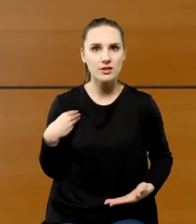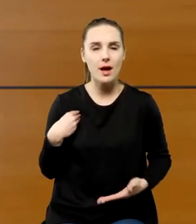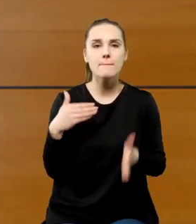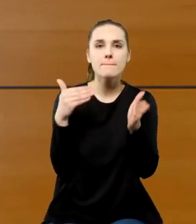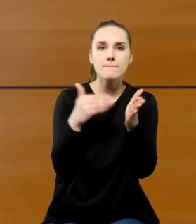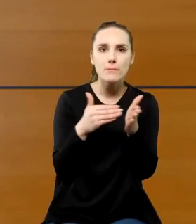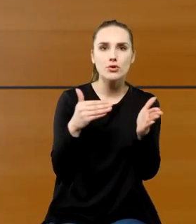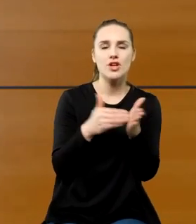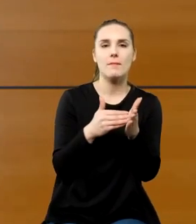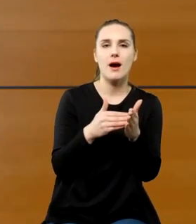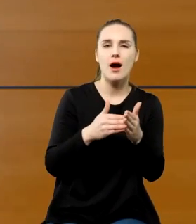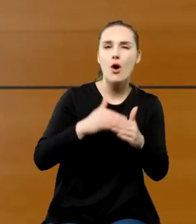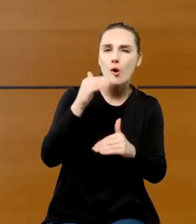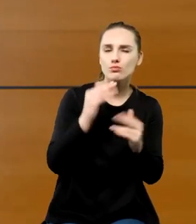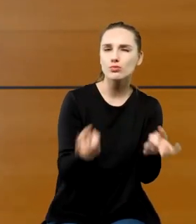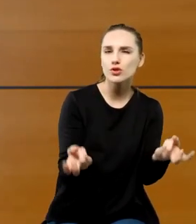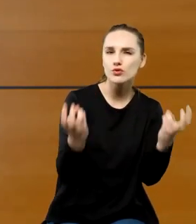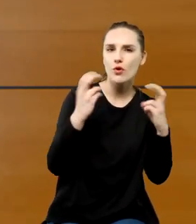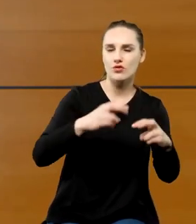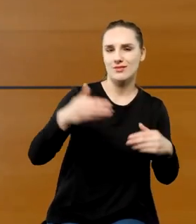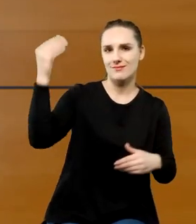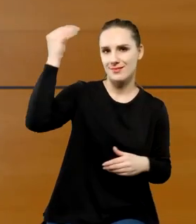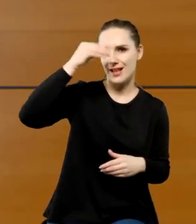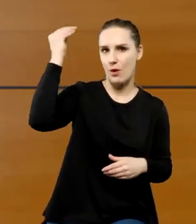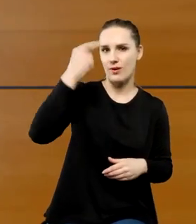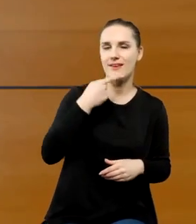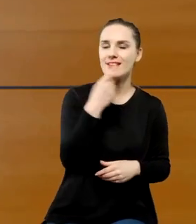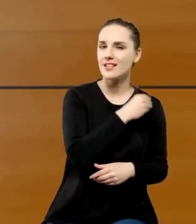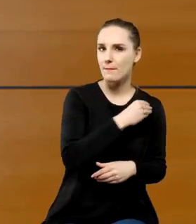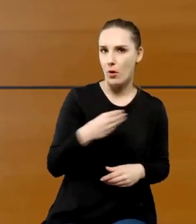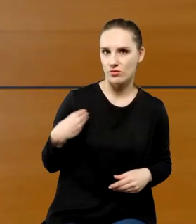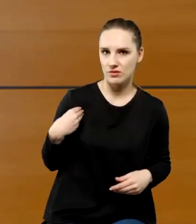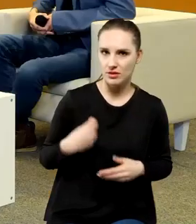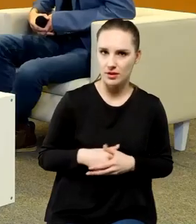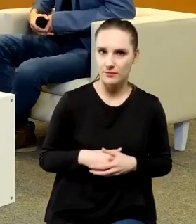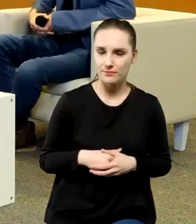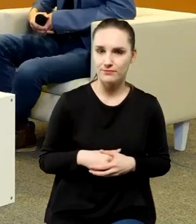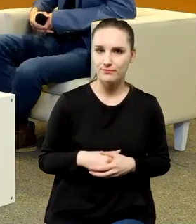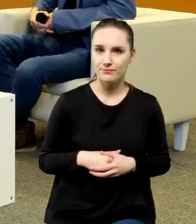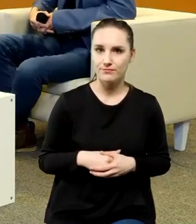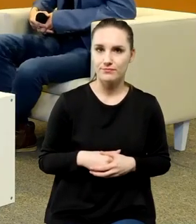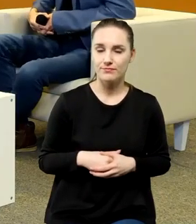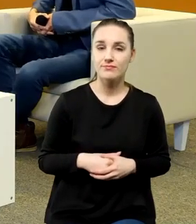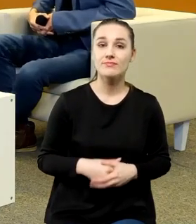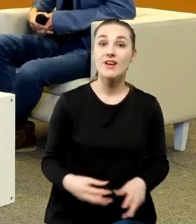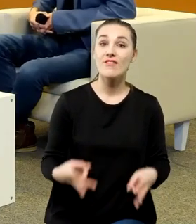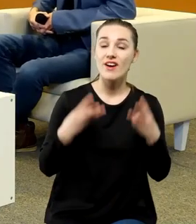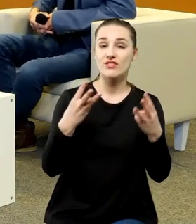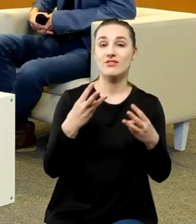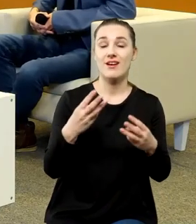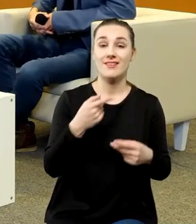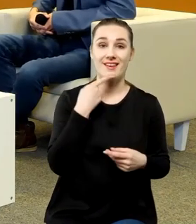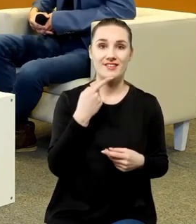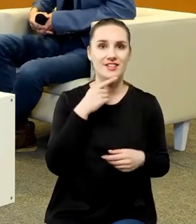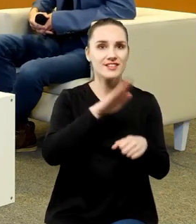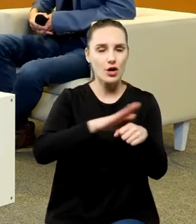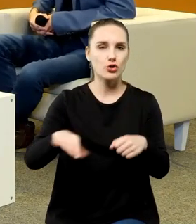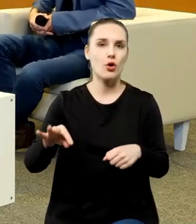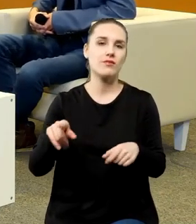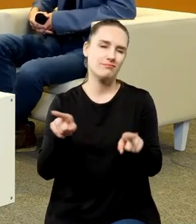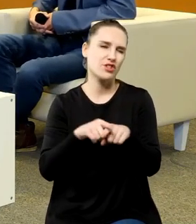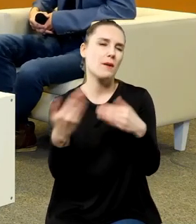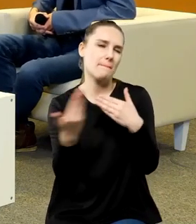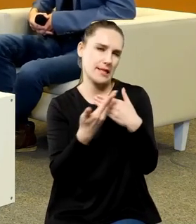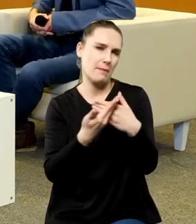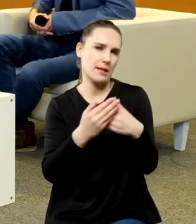w języku narodowym naukę, która byłaby właśnie prowadzona w języku narodowym. On tak samo oczywiście traktuje matematykę